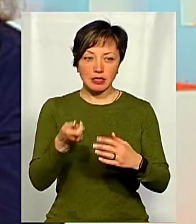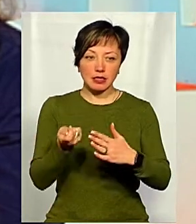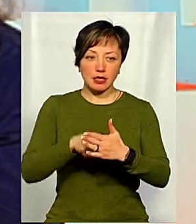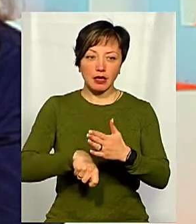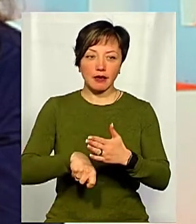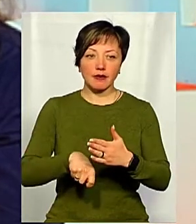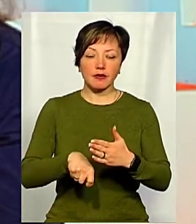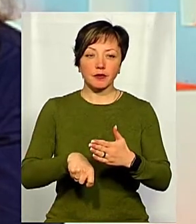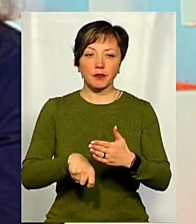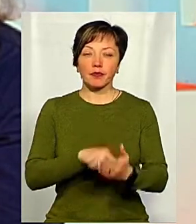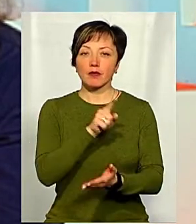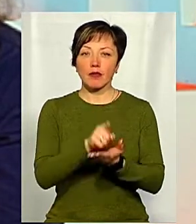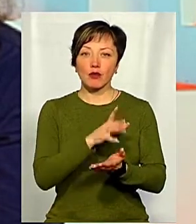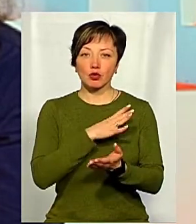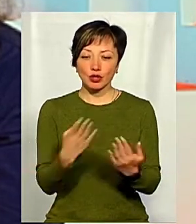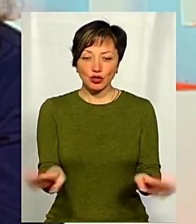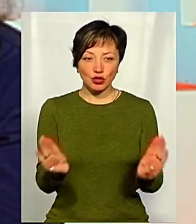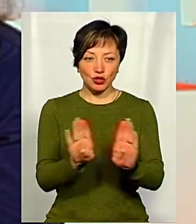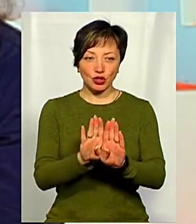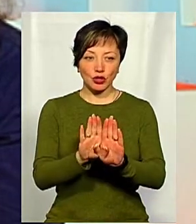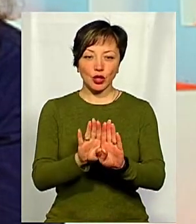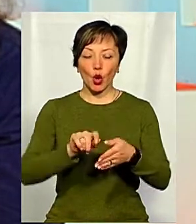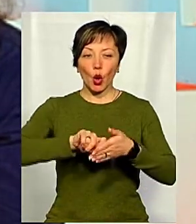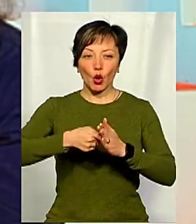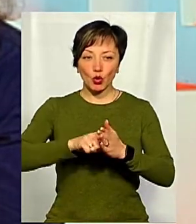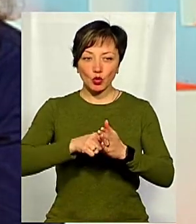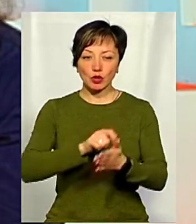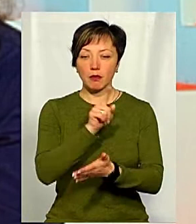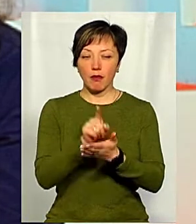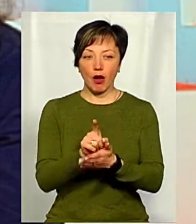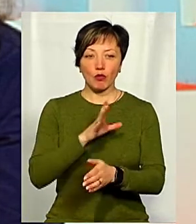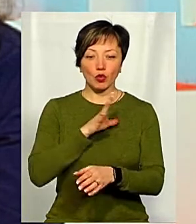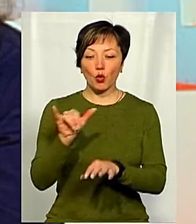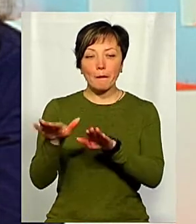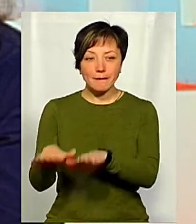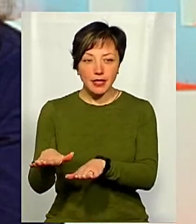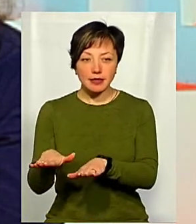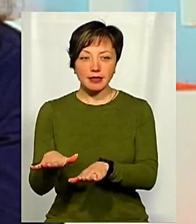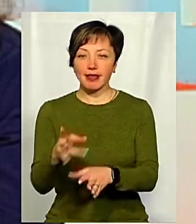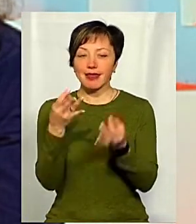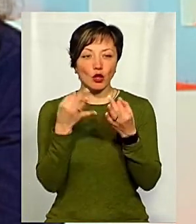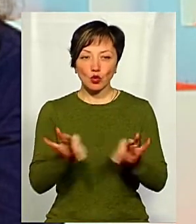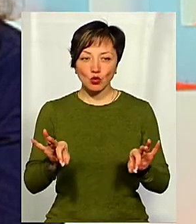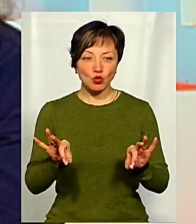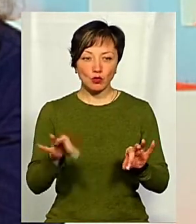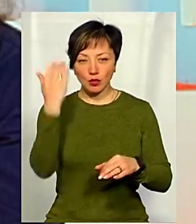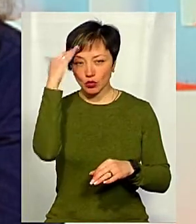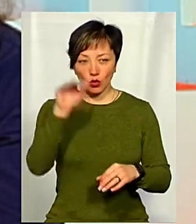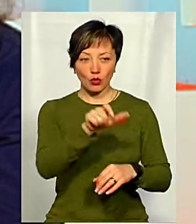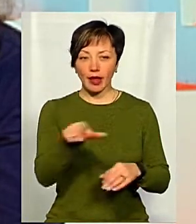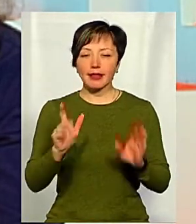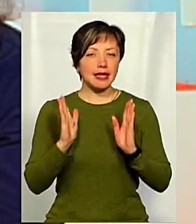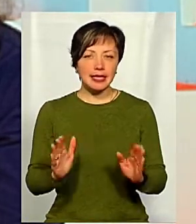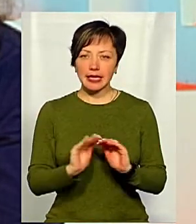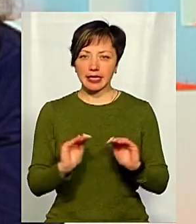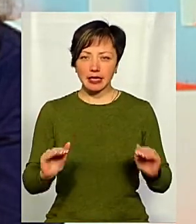бути надійно закріплений, має бути зачинений і ключ, відповідно, має знаходитися в місті, який є недоступній стороннім особам.